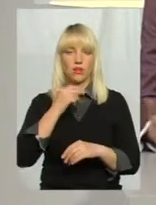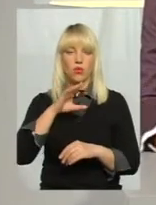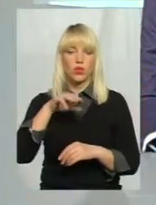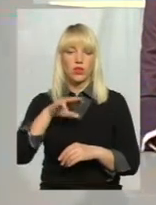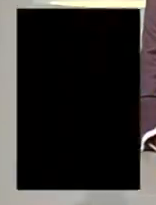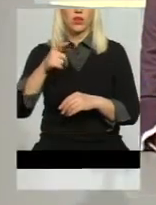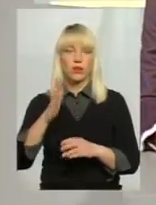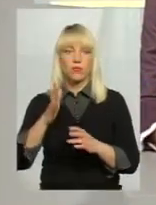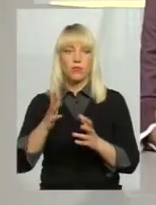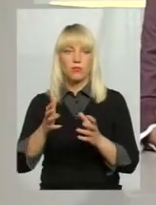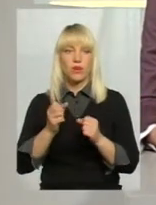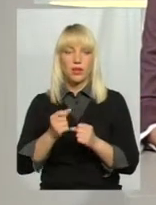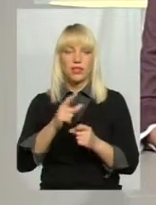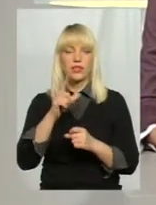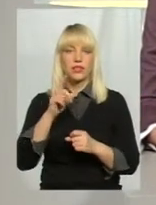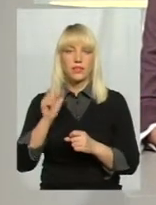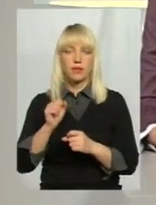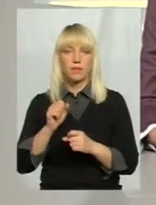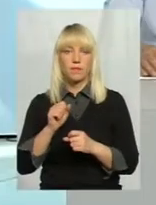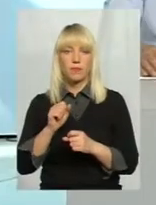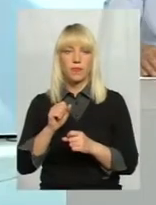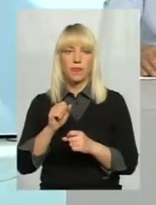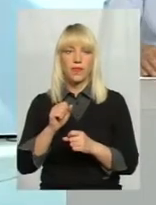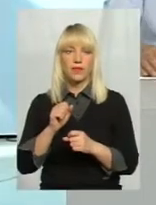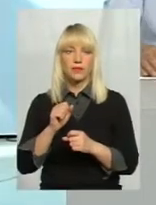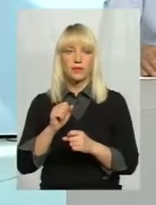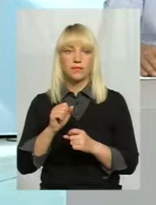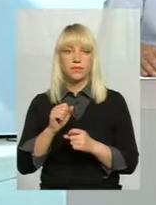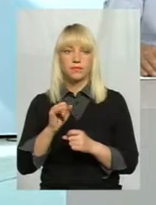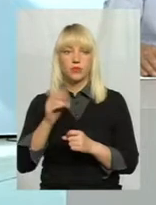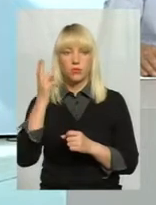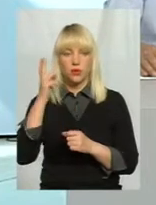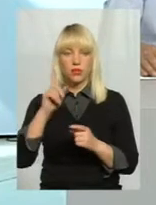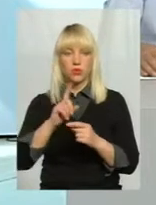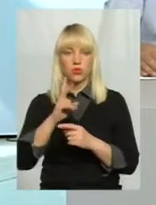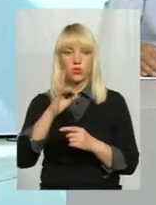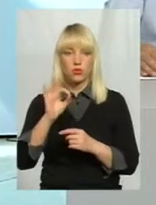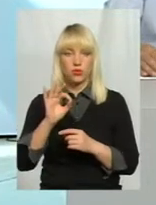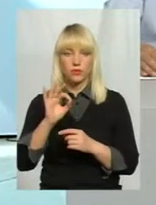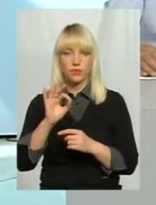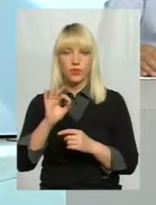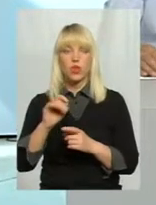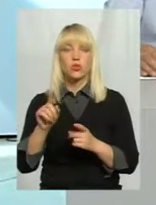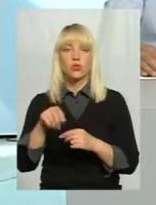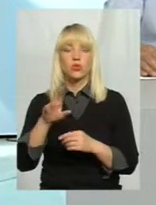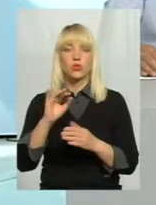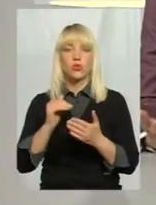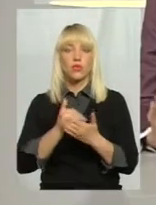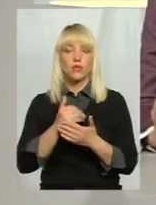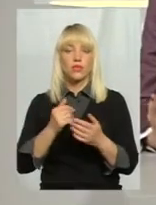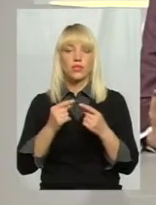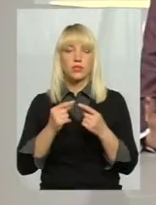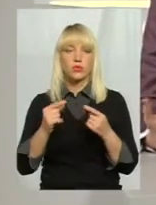-от мають взятися за побудову. біля Хмельницького є. Так, але от щодо нових способів